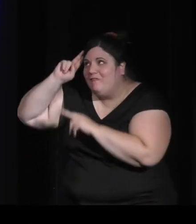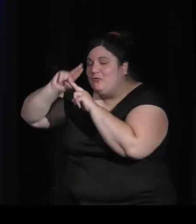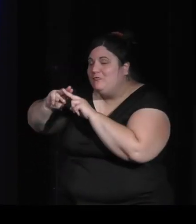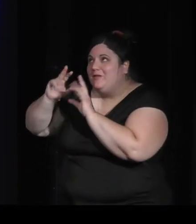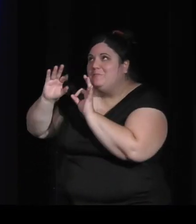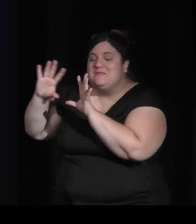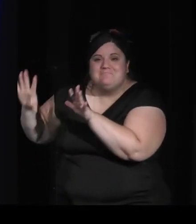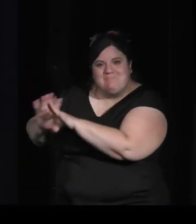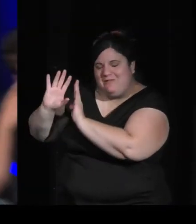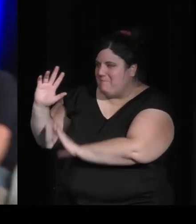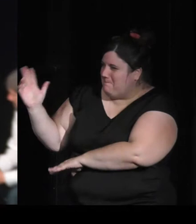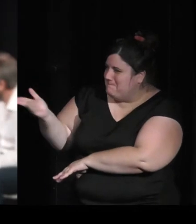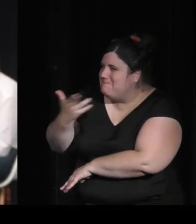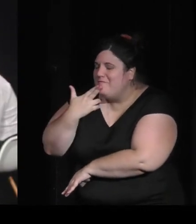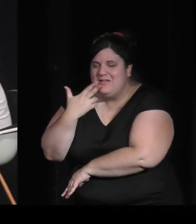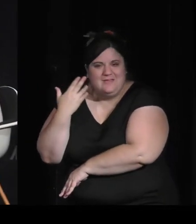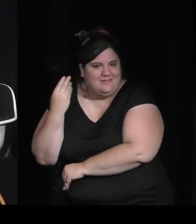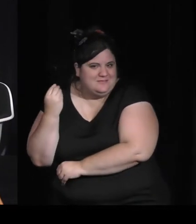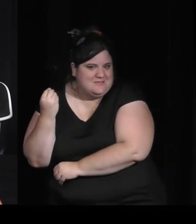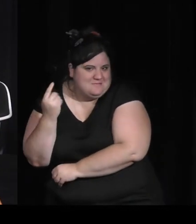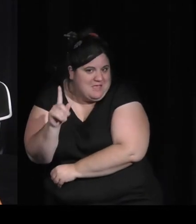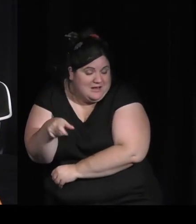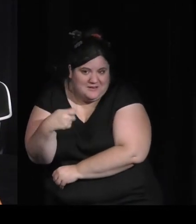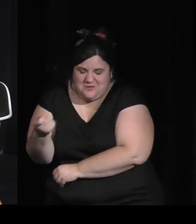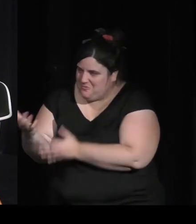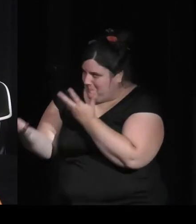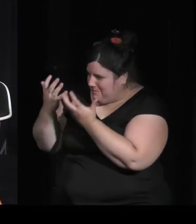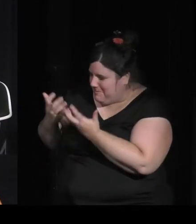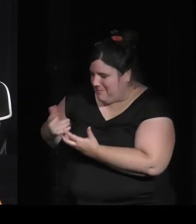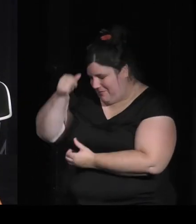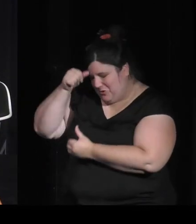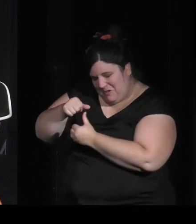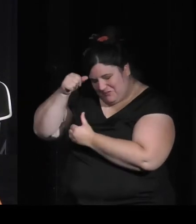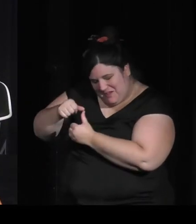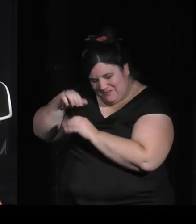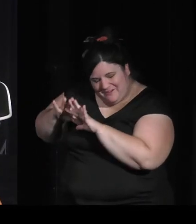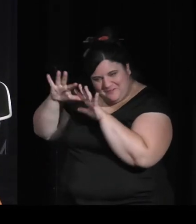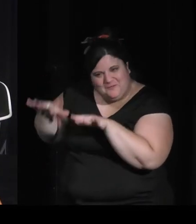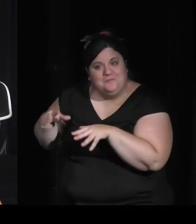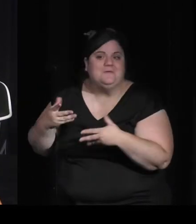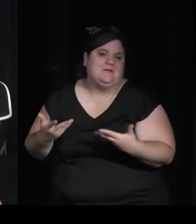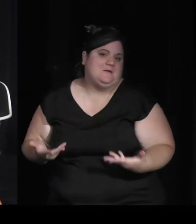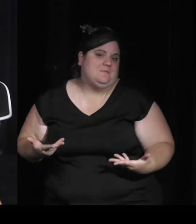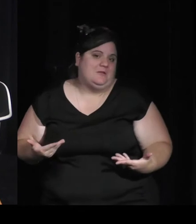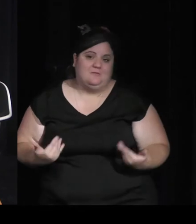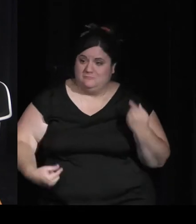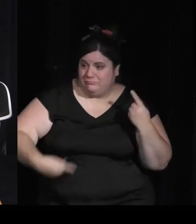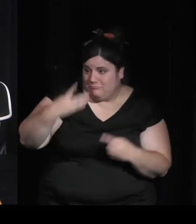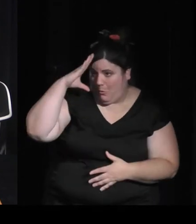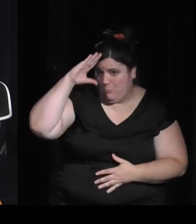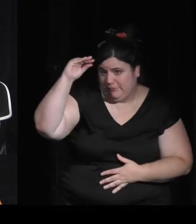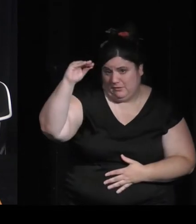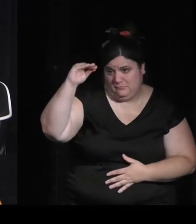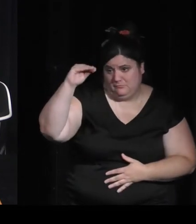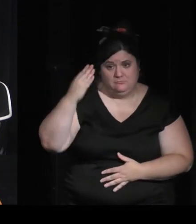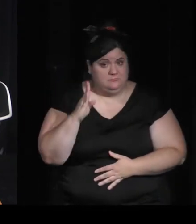Et la nature y joue beaucoup, principalement. Et donc, moi, dans mon travail, depuis que je suis professionnel, la nature a toujours été centrale, que